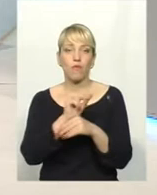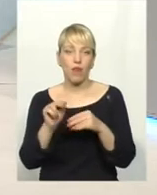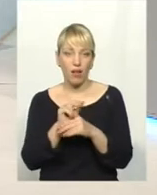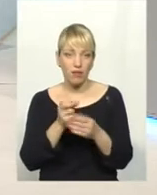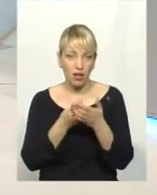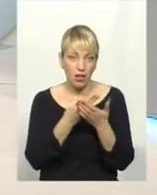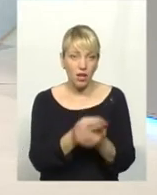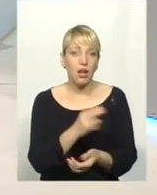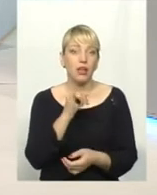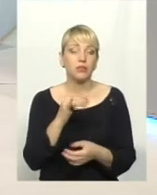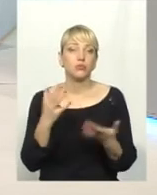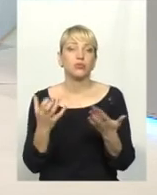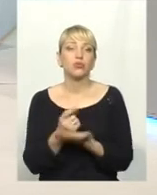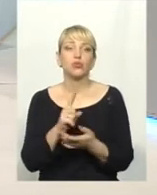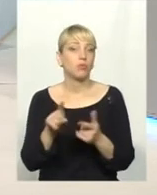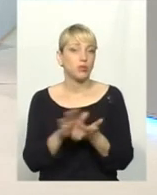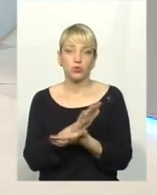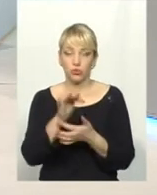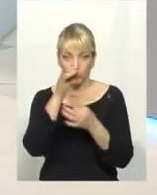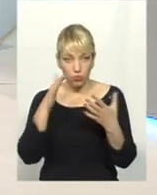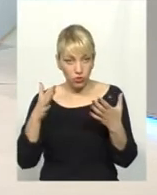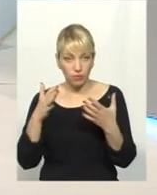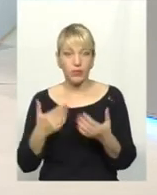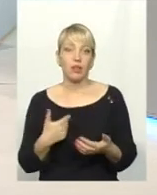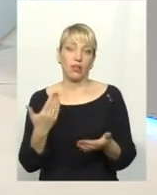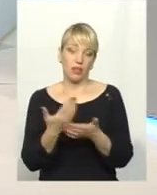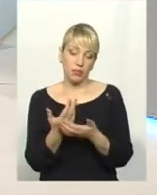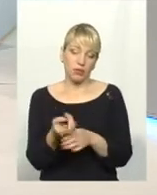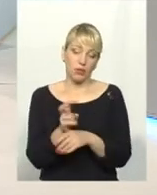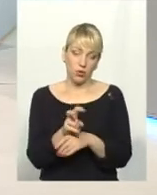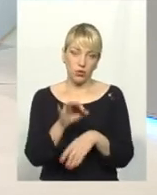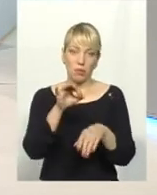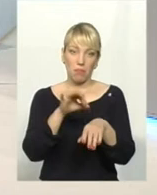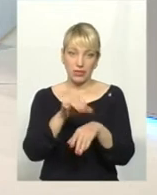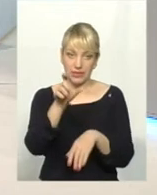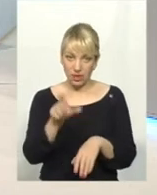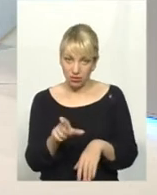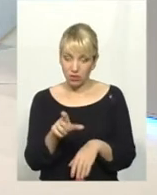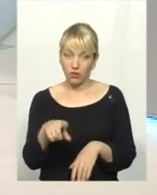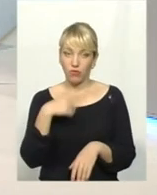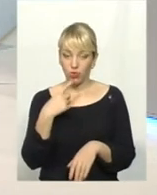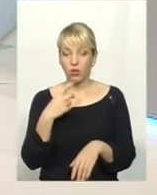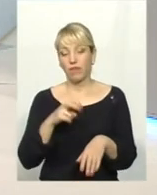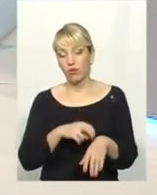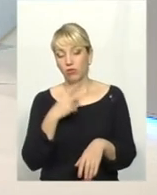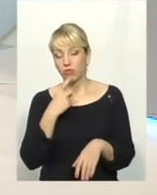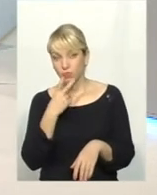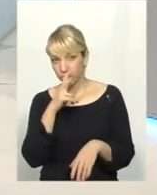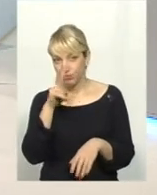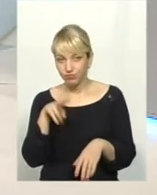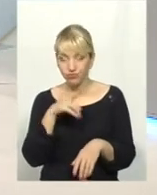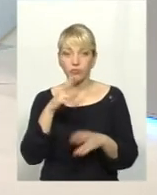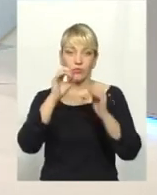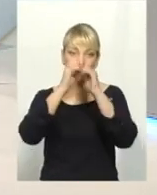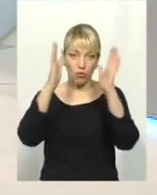Але тут все рівно лікар складно в установище, тому що приходить пацієнт, і лікар оцінює ситуацію комплексно,